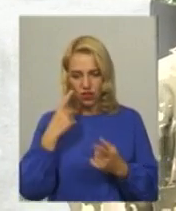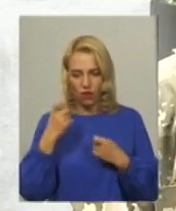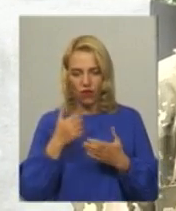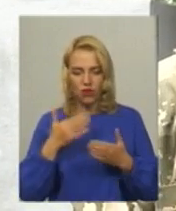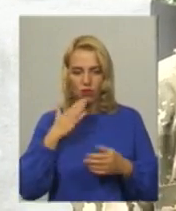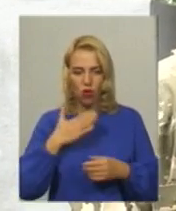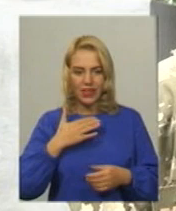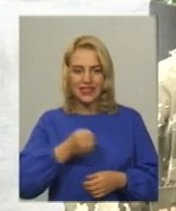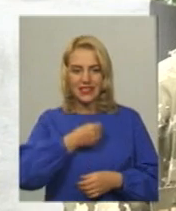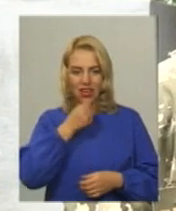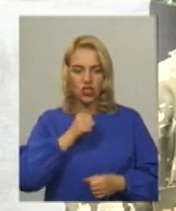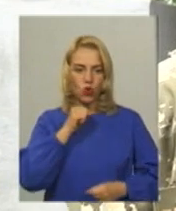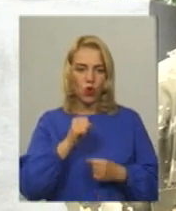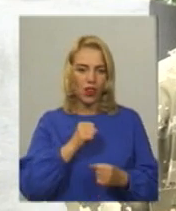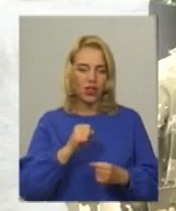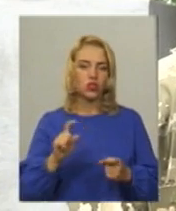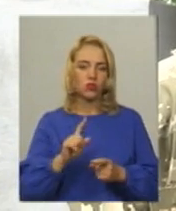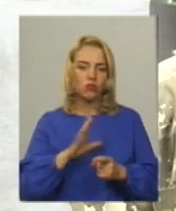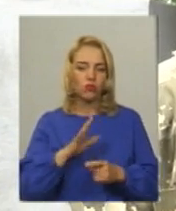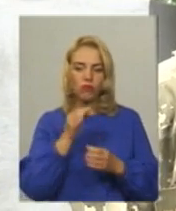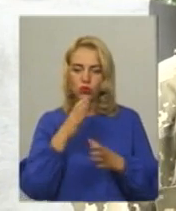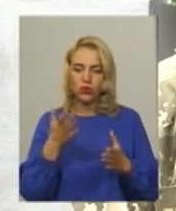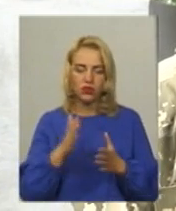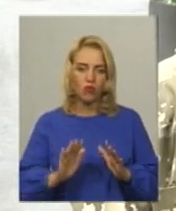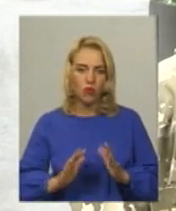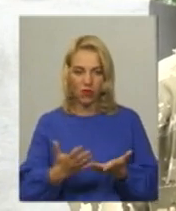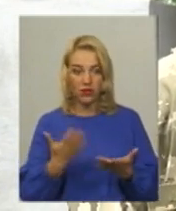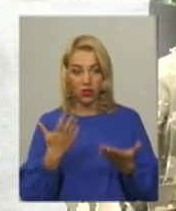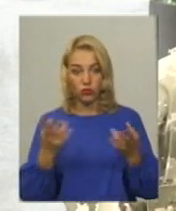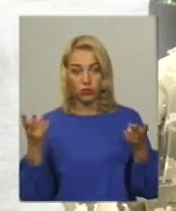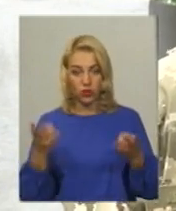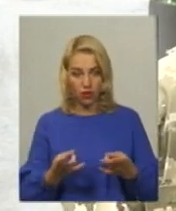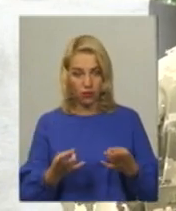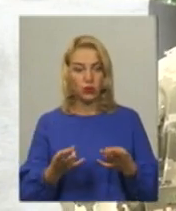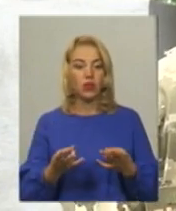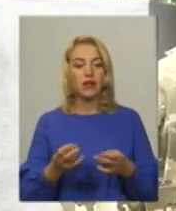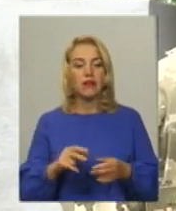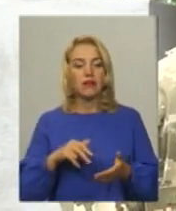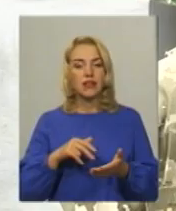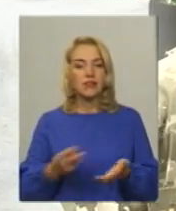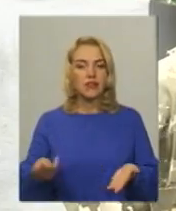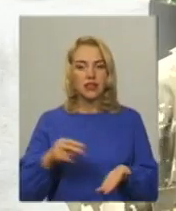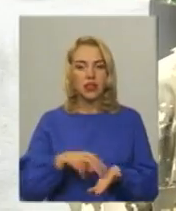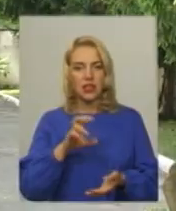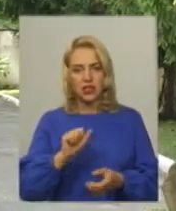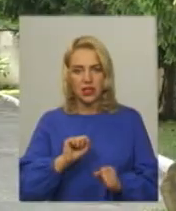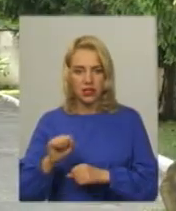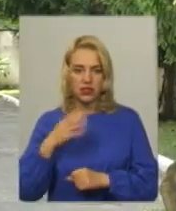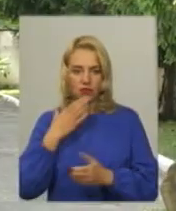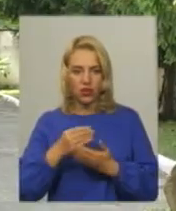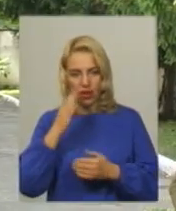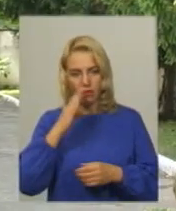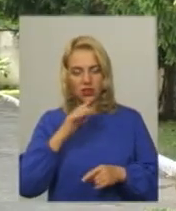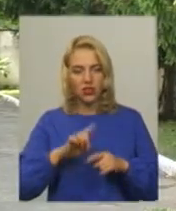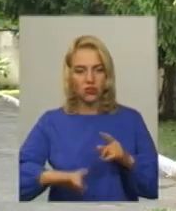Для того, щоб бути готовим в будь-який момент у випадку потреби, звичайно, стати на захист своєї батьківщини Я з